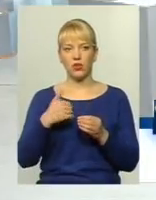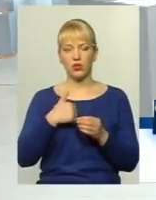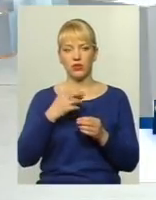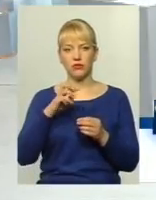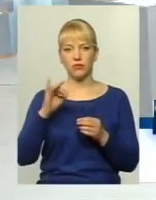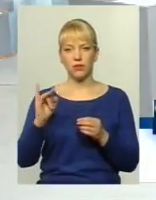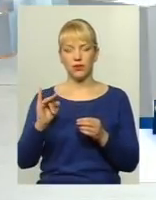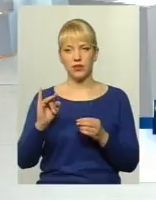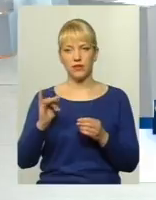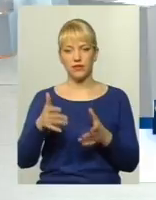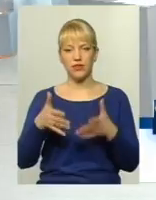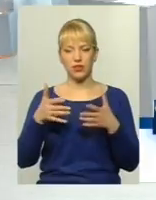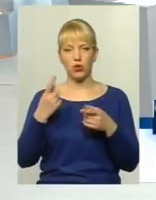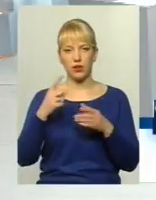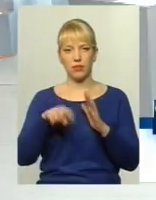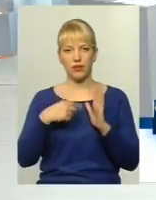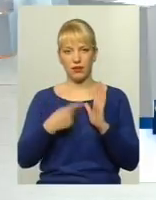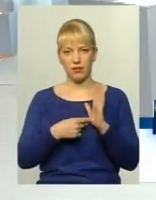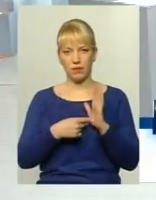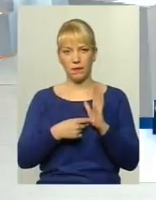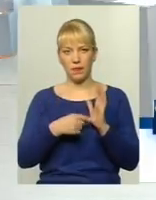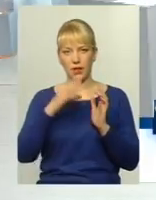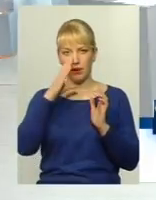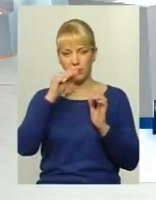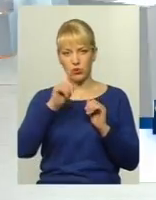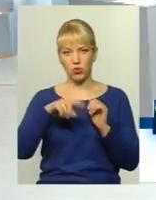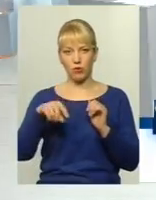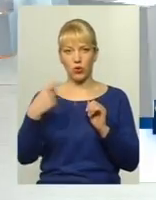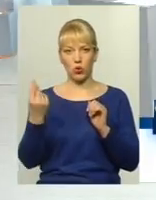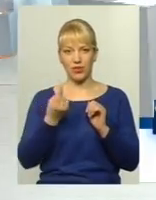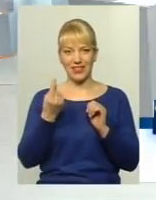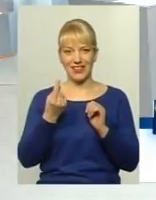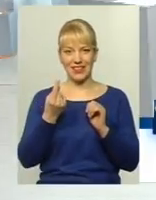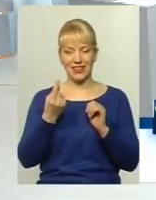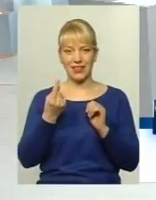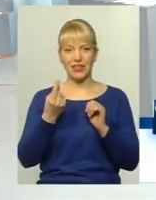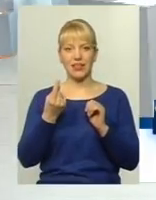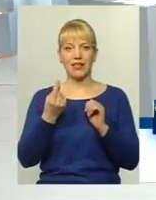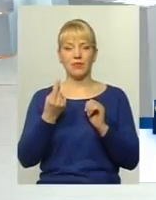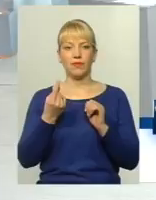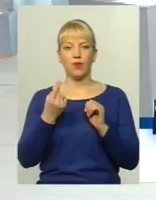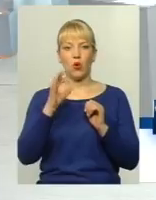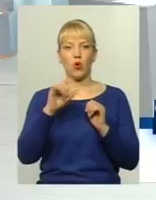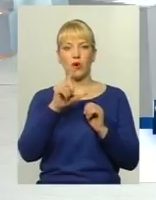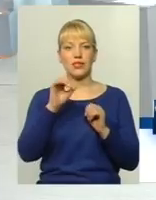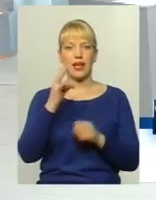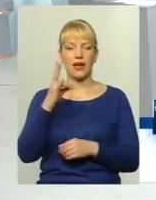вияснити одне питання. Значить, маршрут номер один, який ходить на масив озерний,